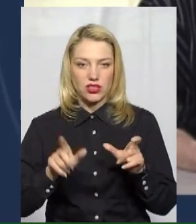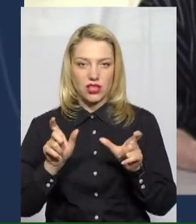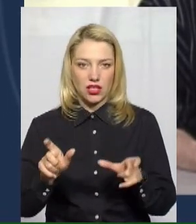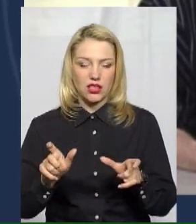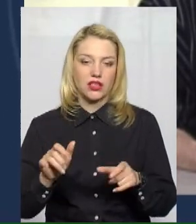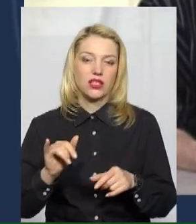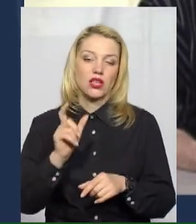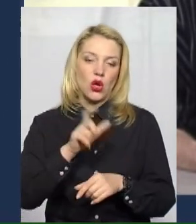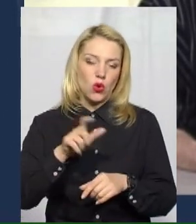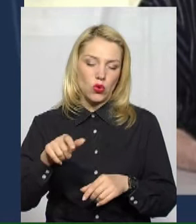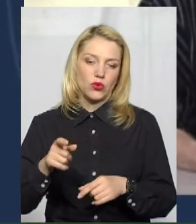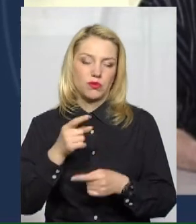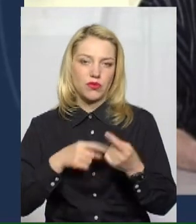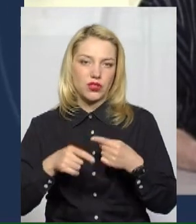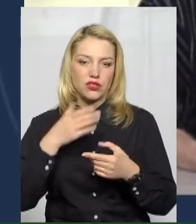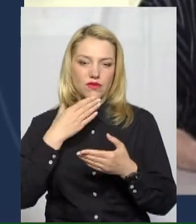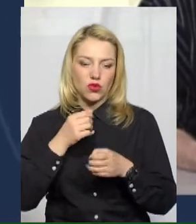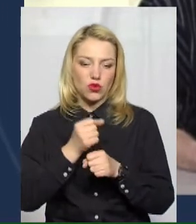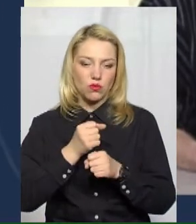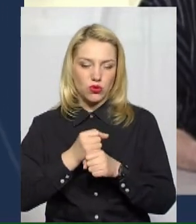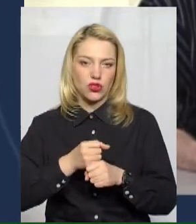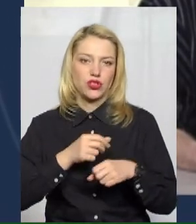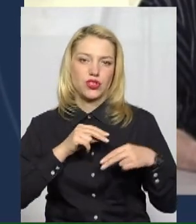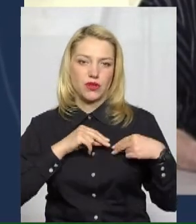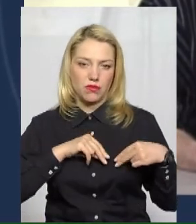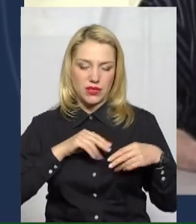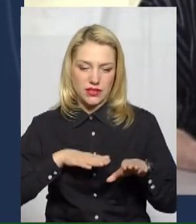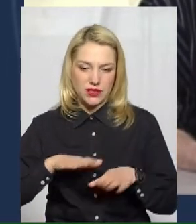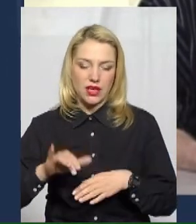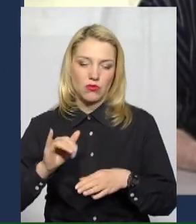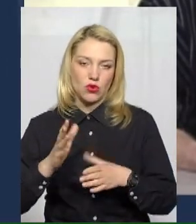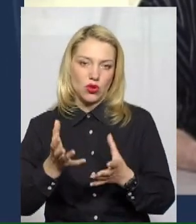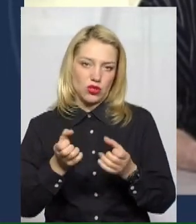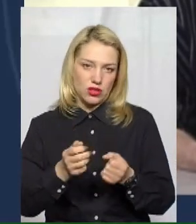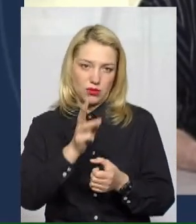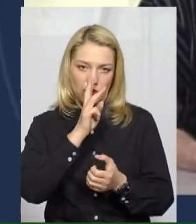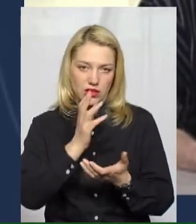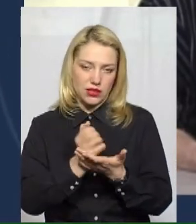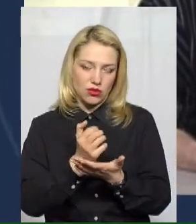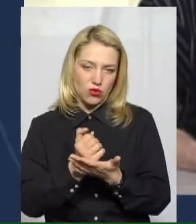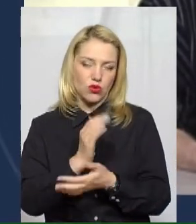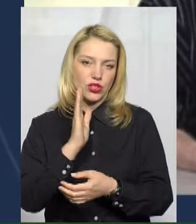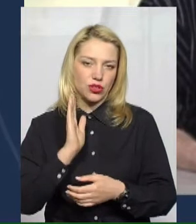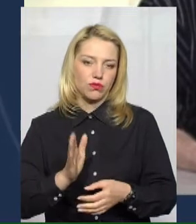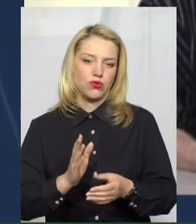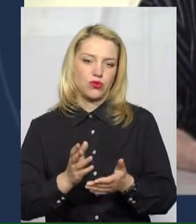місця, будуть отримувати свої доходи і додам можливість вивість влачувача за прослуги.